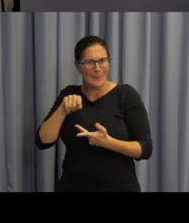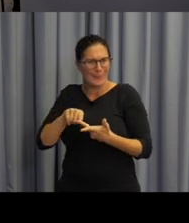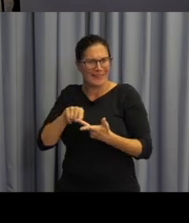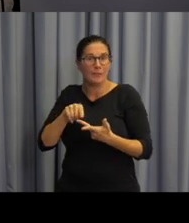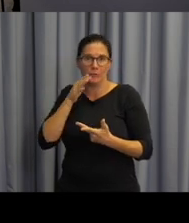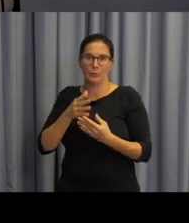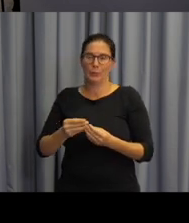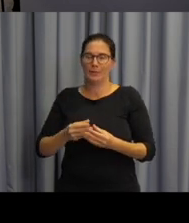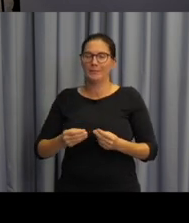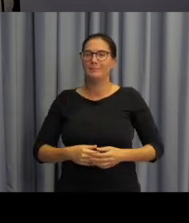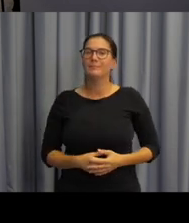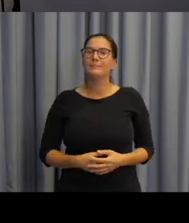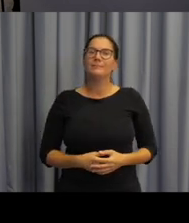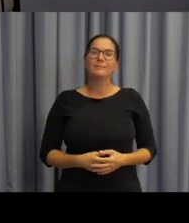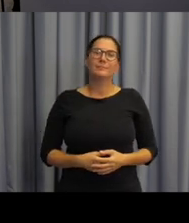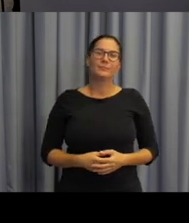nebo kompetenci.